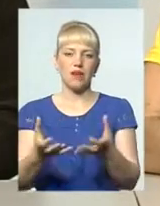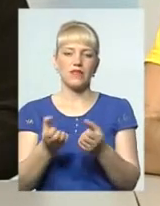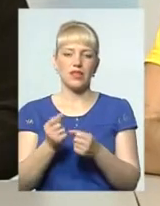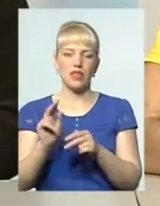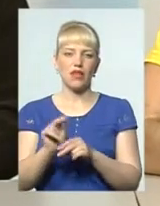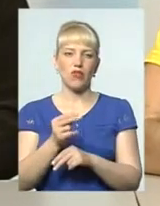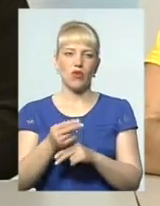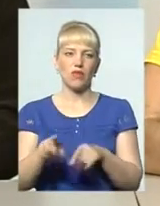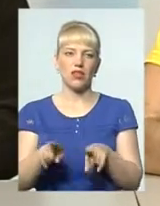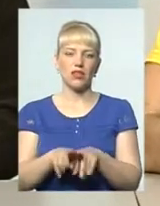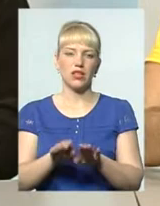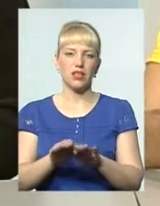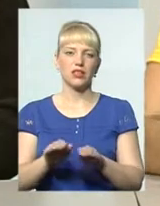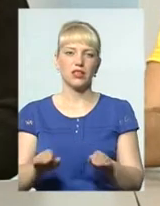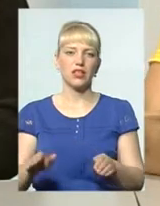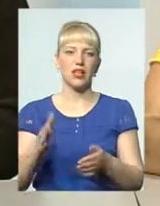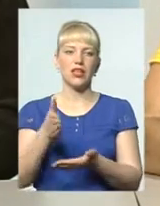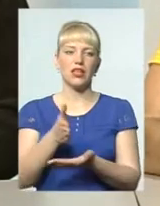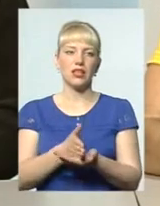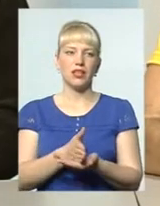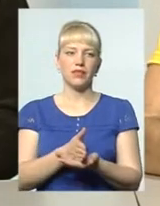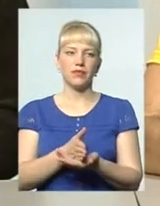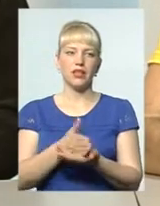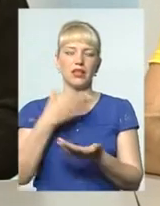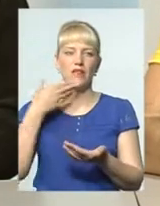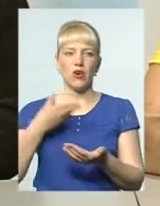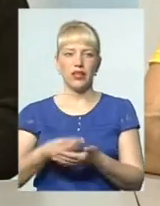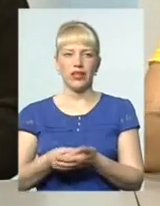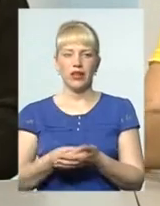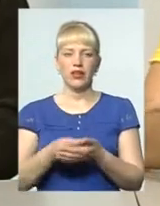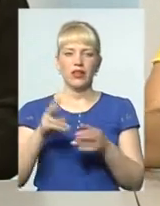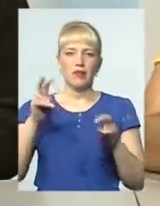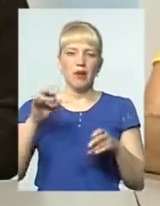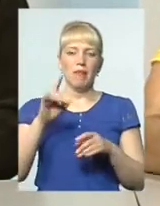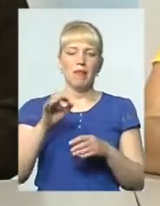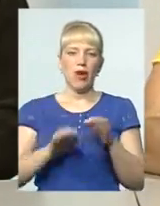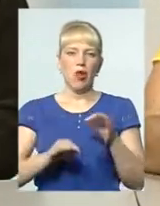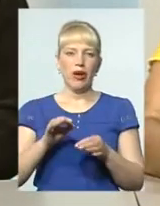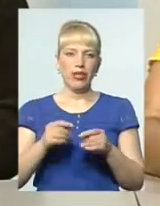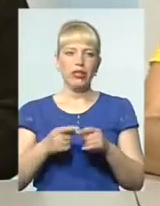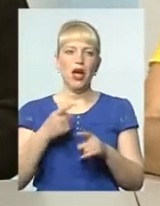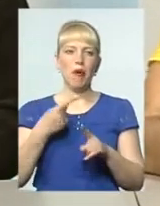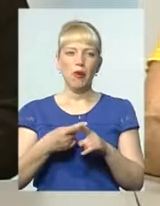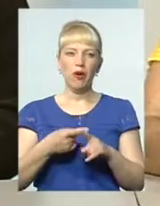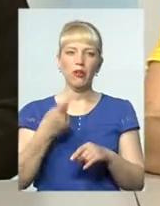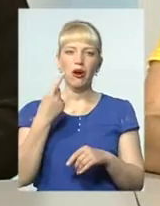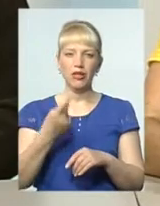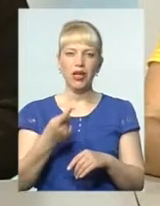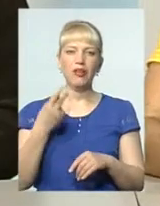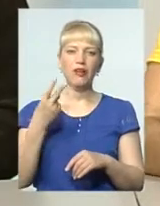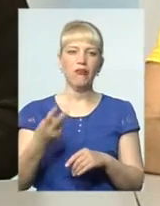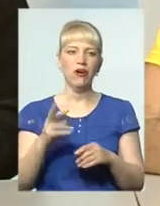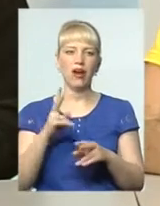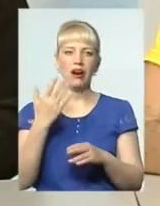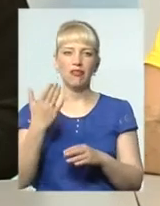виховання таких дітей. Тобто, є своя дитина біологічна, плюс вони беруть ще одну-двох дивлячі, як